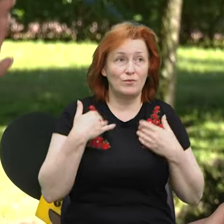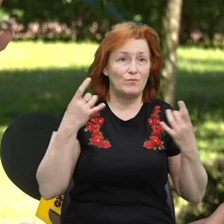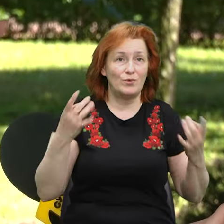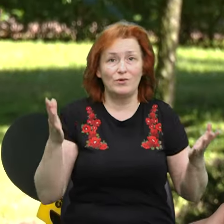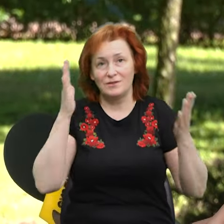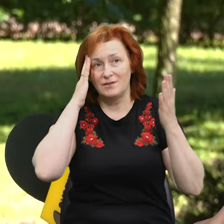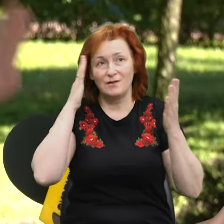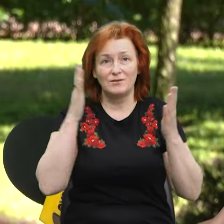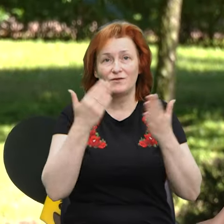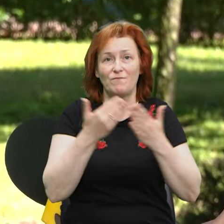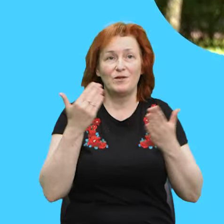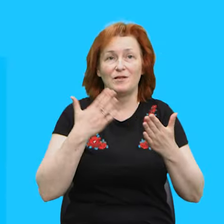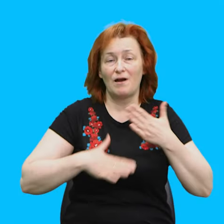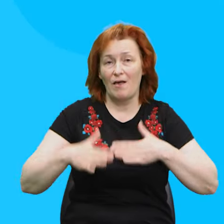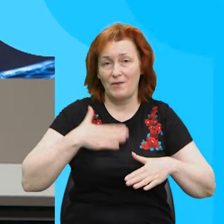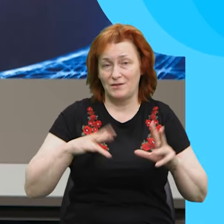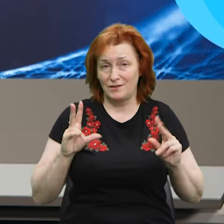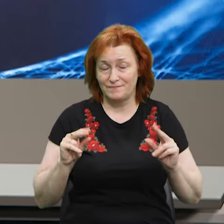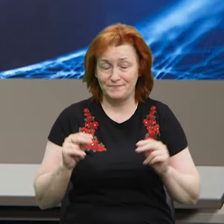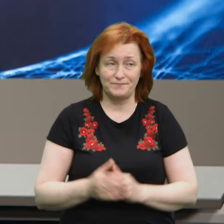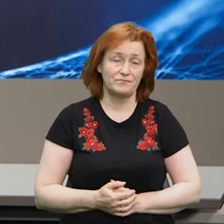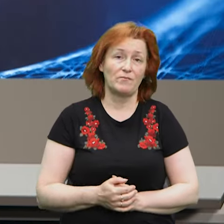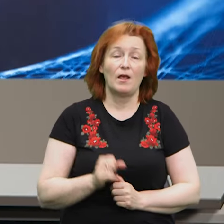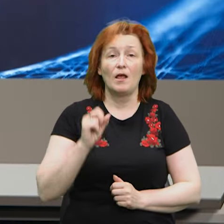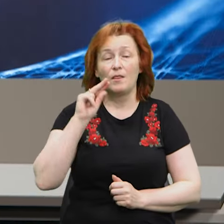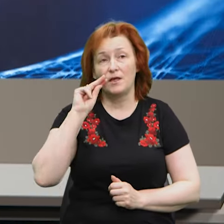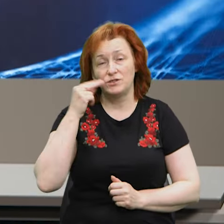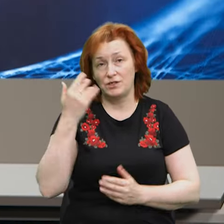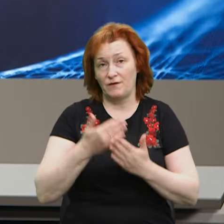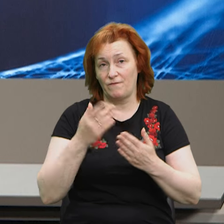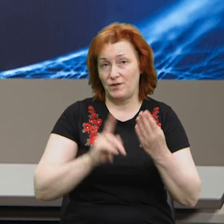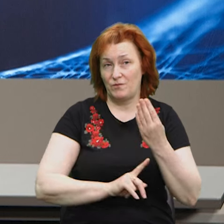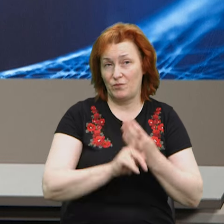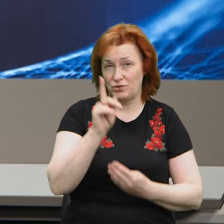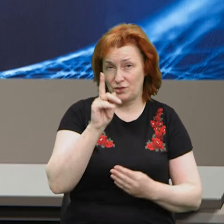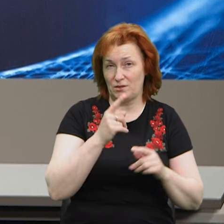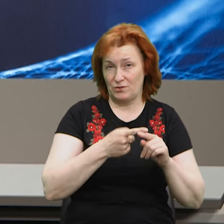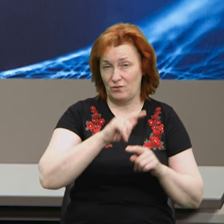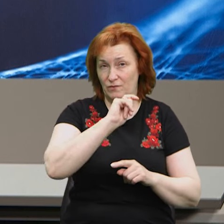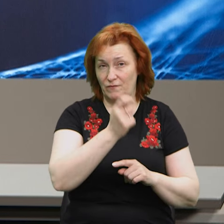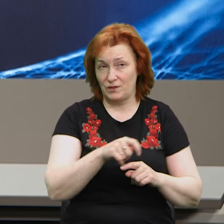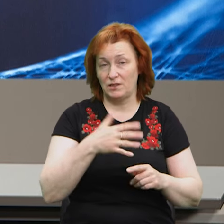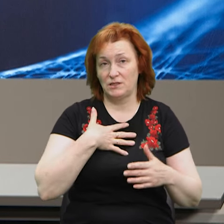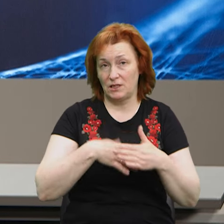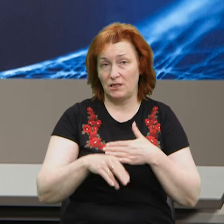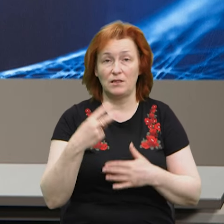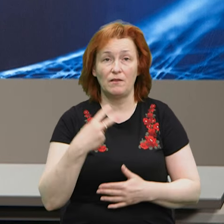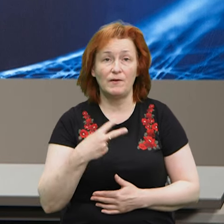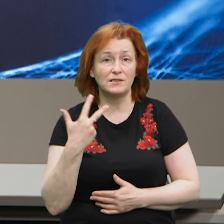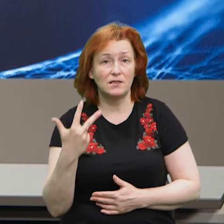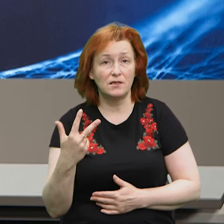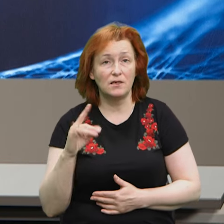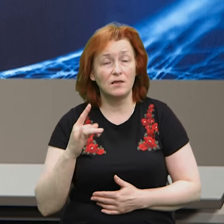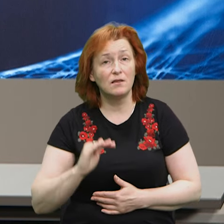від радості. На Чернігівщині від початку повномасштабного російського вторгнення загинули 23